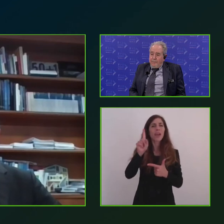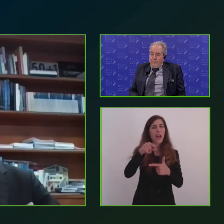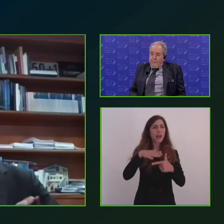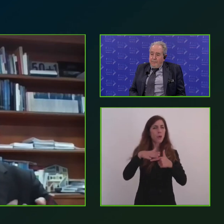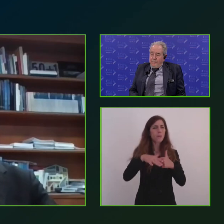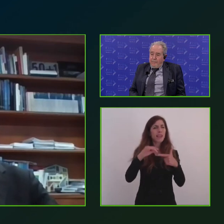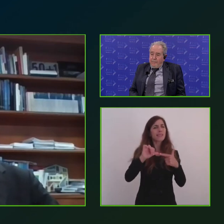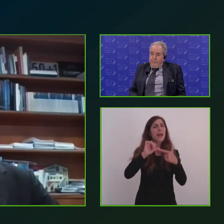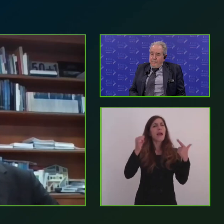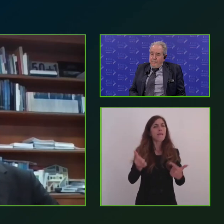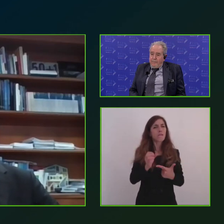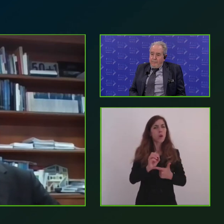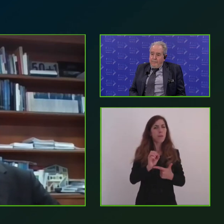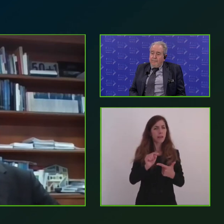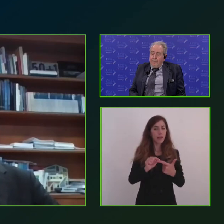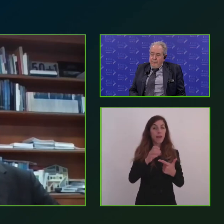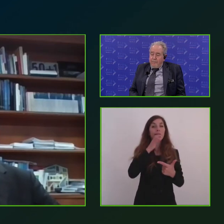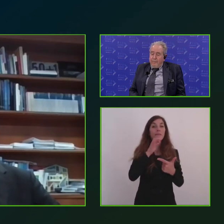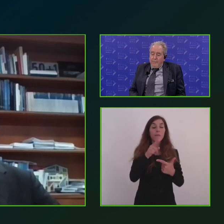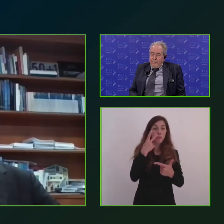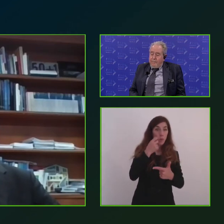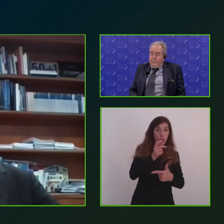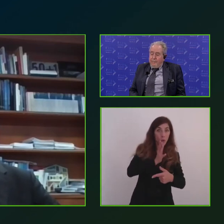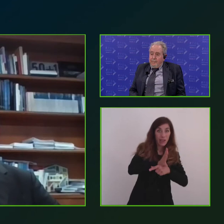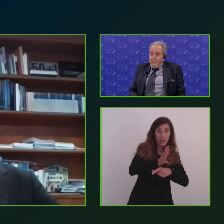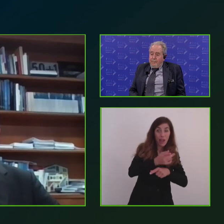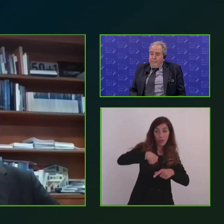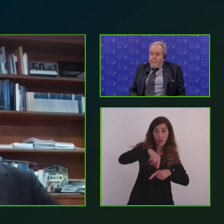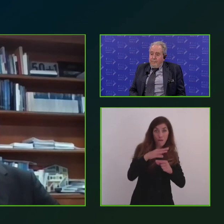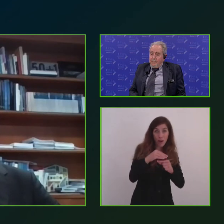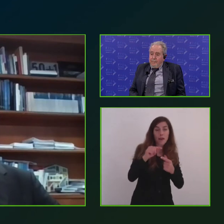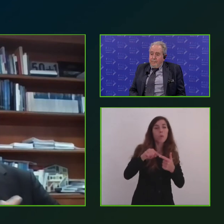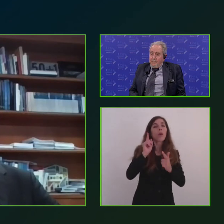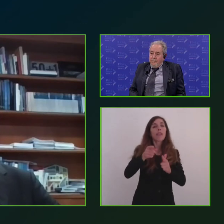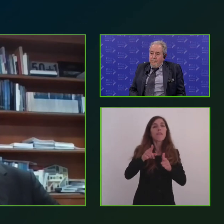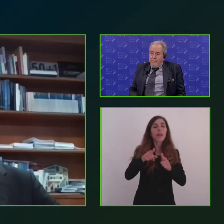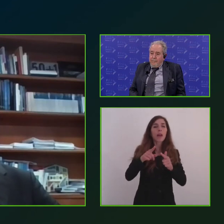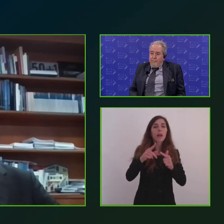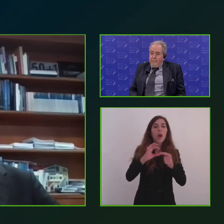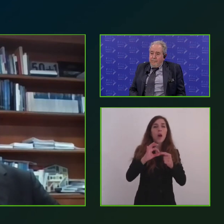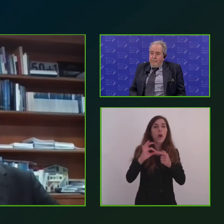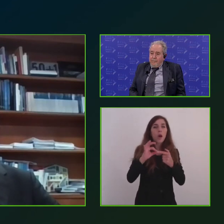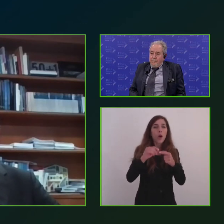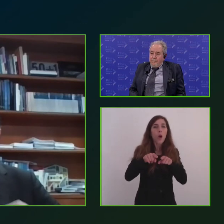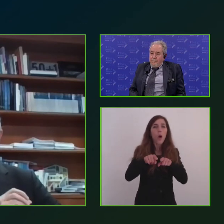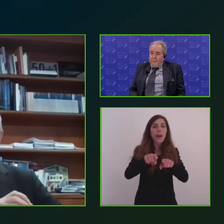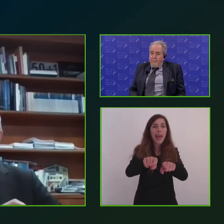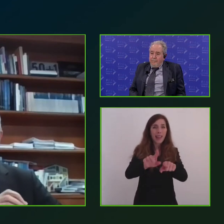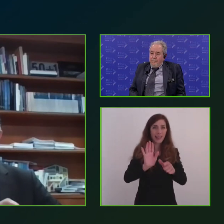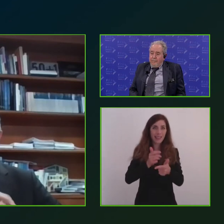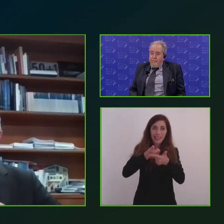che devono essere coerenti con gli interventi che andiamo a realizzare e quindi, per tornare al nostro punto,